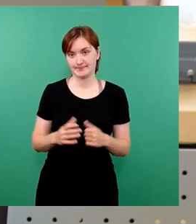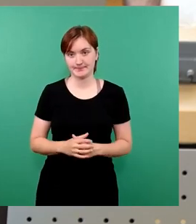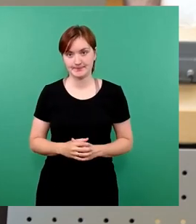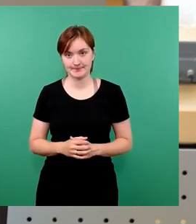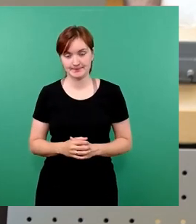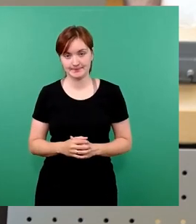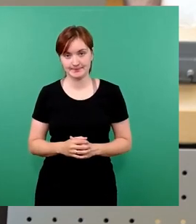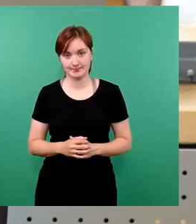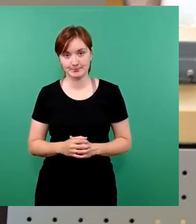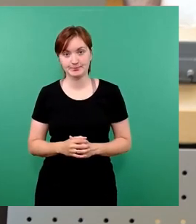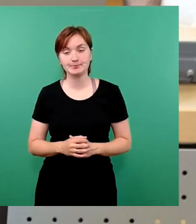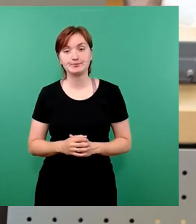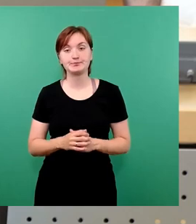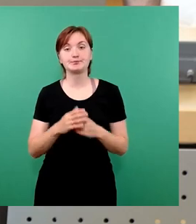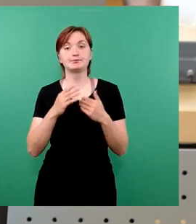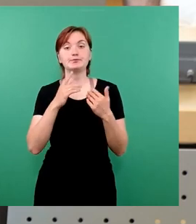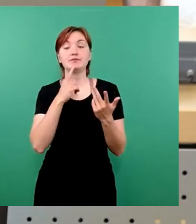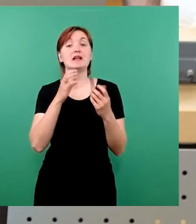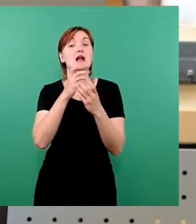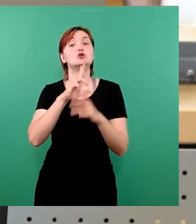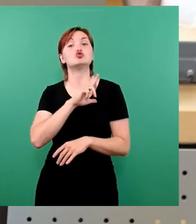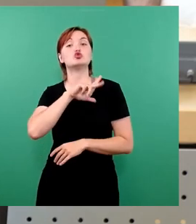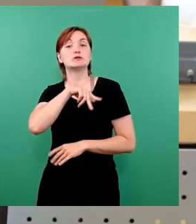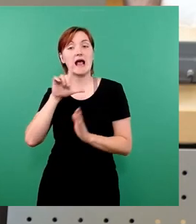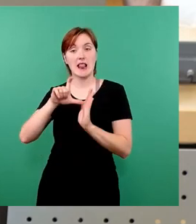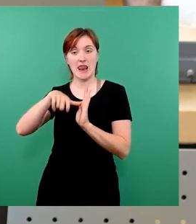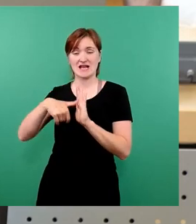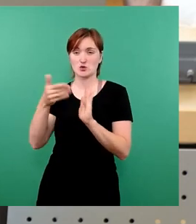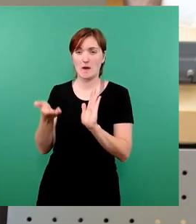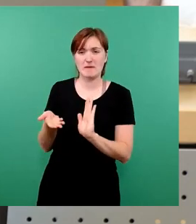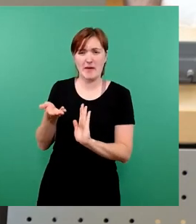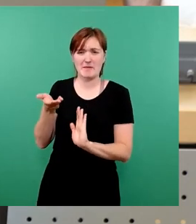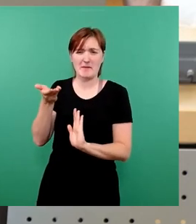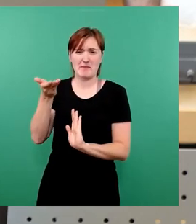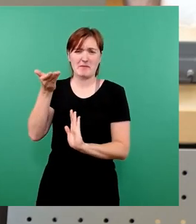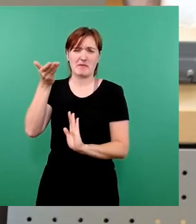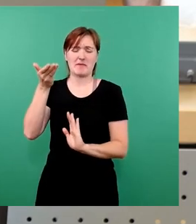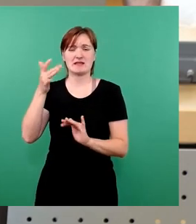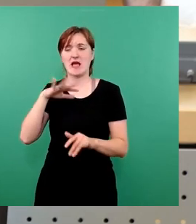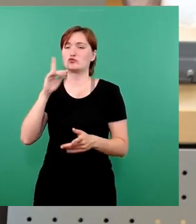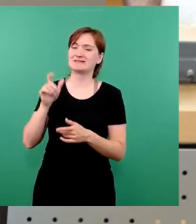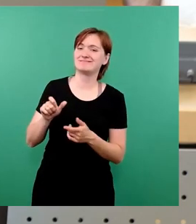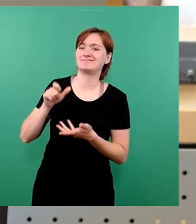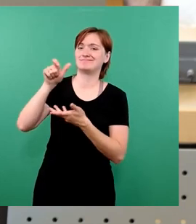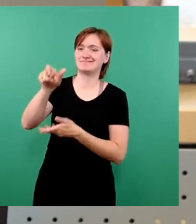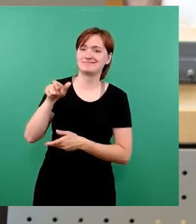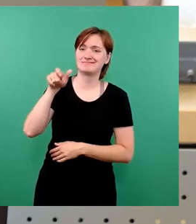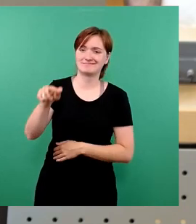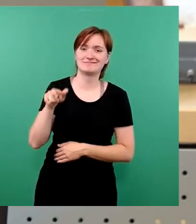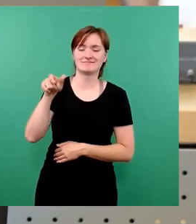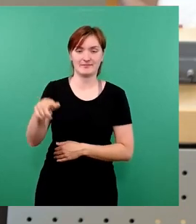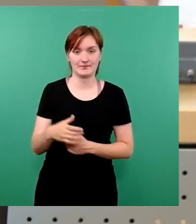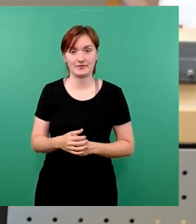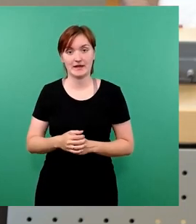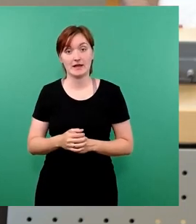Wir haben deutlich gestiegene Sozialleistungen, die wir zu erbringen haben. Auch das